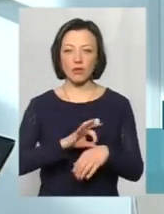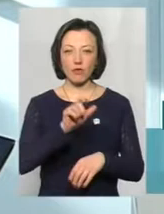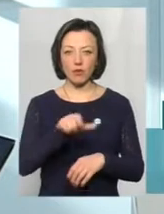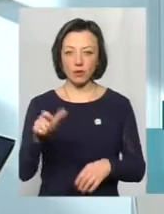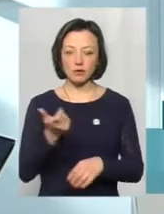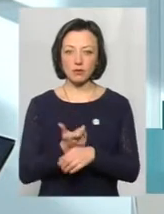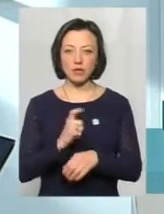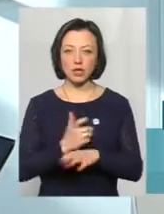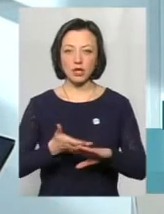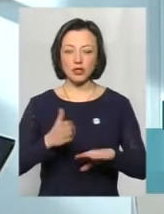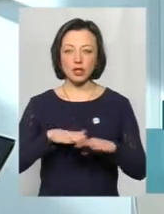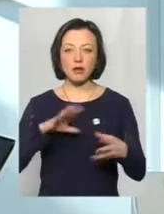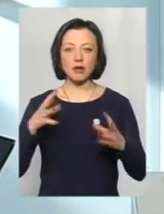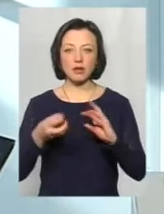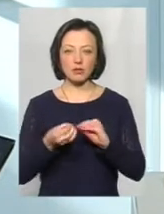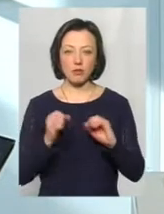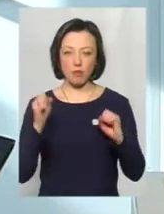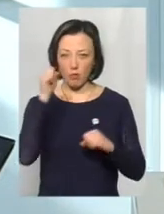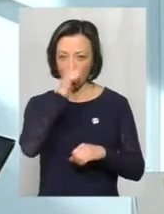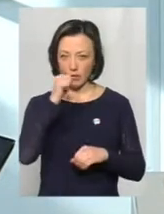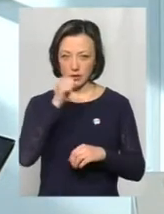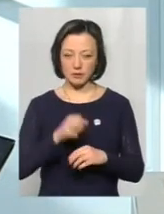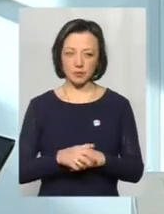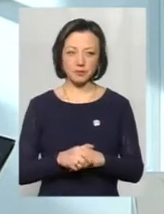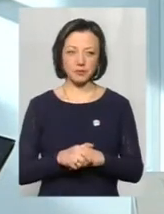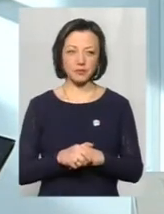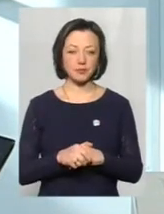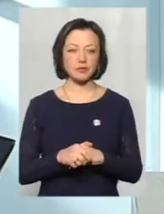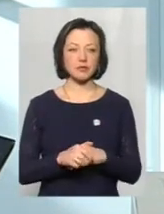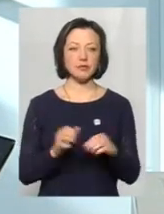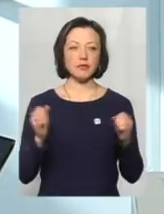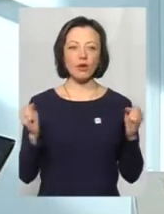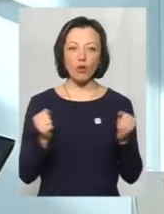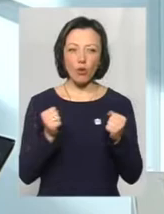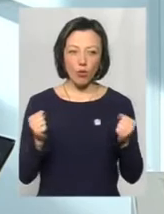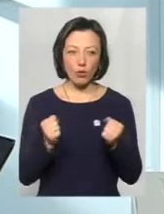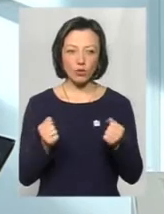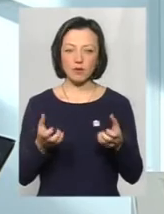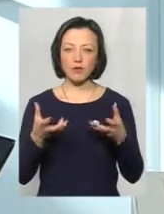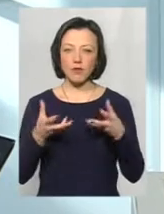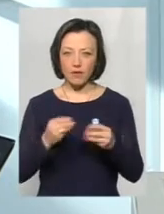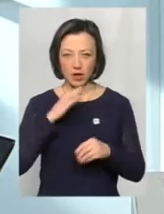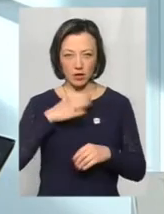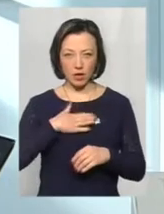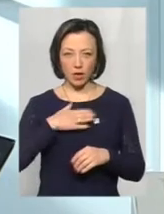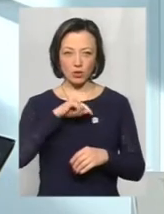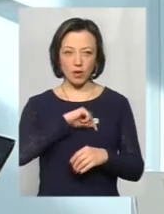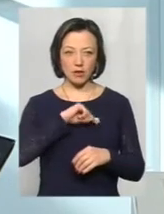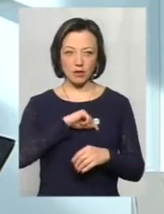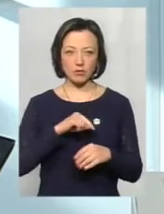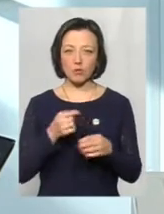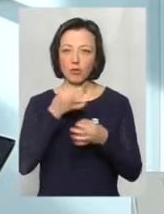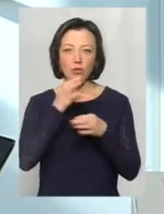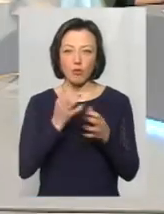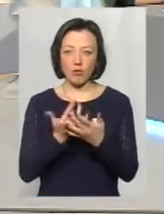з більш тяжкими наслідками морозів. Холод діє на наш організм по